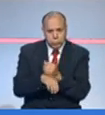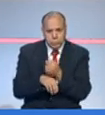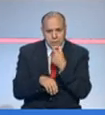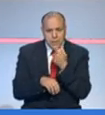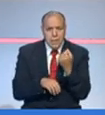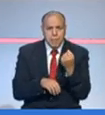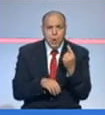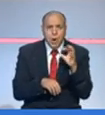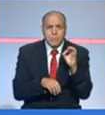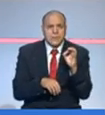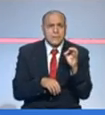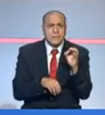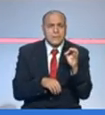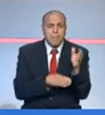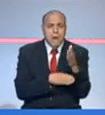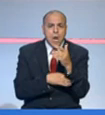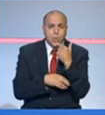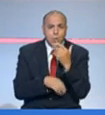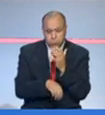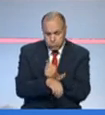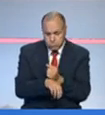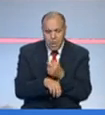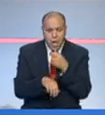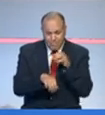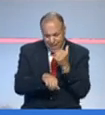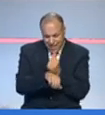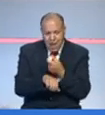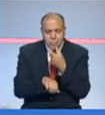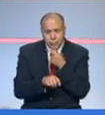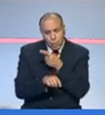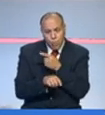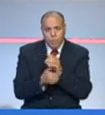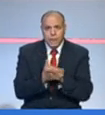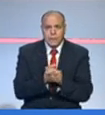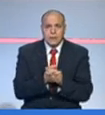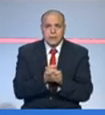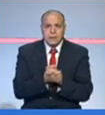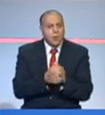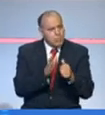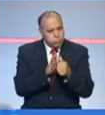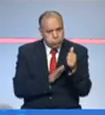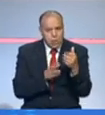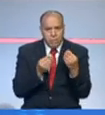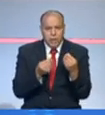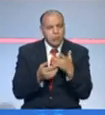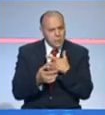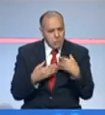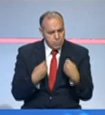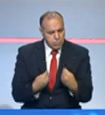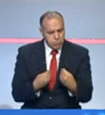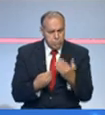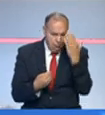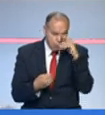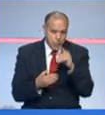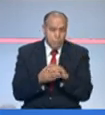150 بلاد في العالم يركبوا في الأسترازينيكا اللي هو ناجع وفيه سلامة معترف